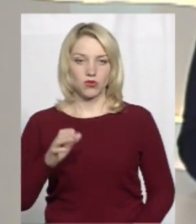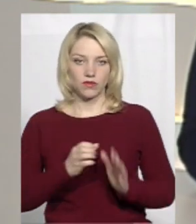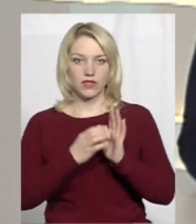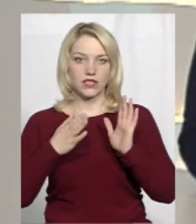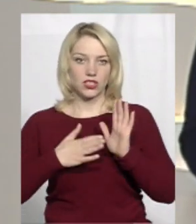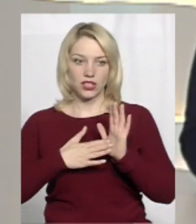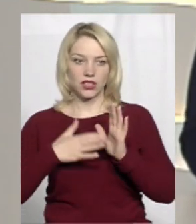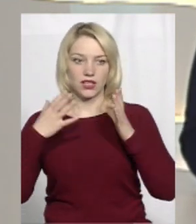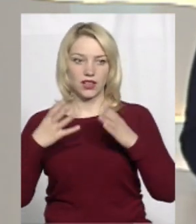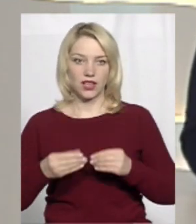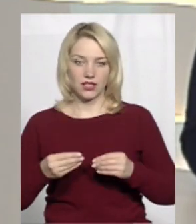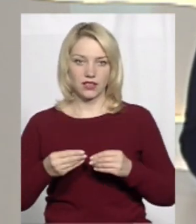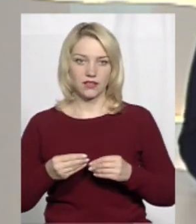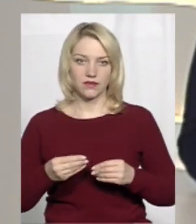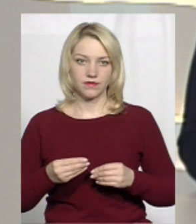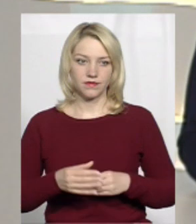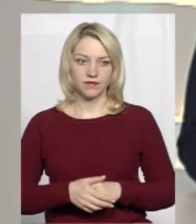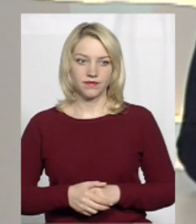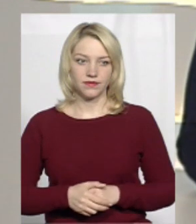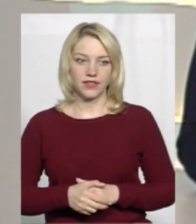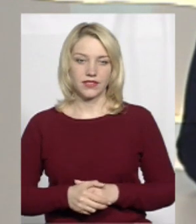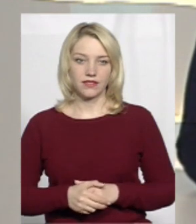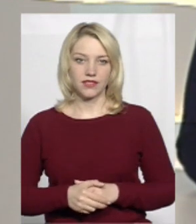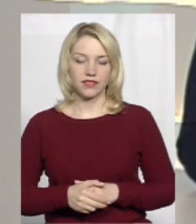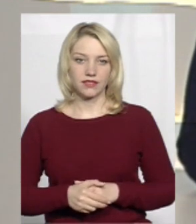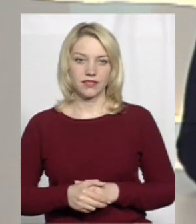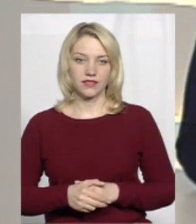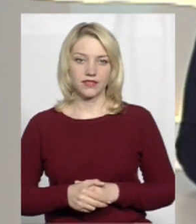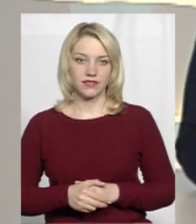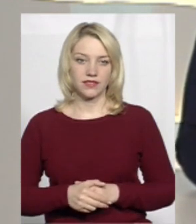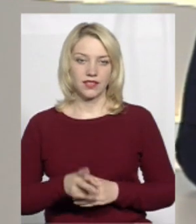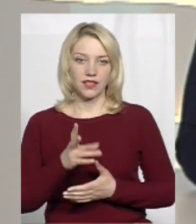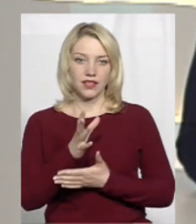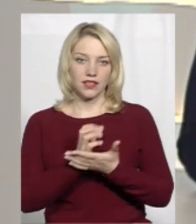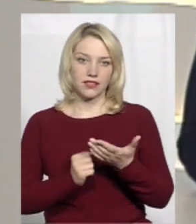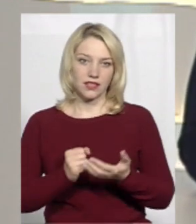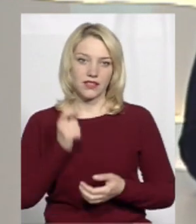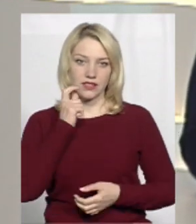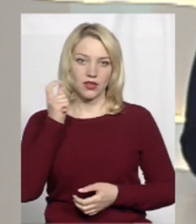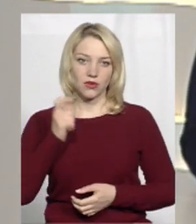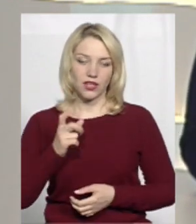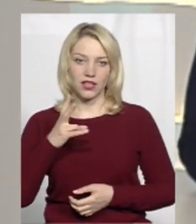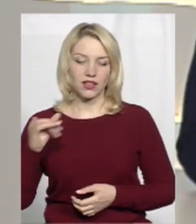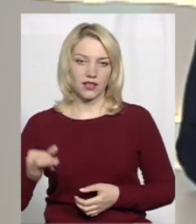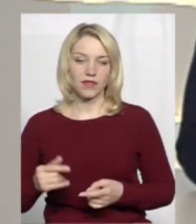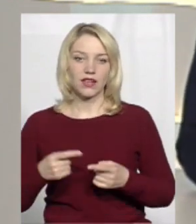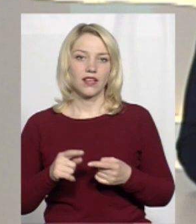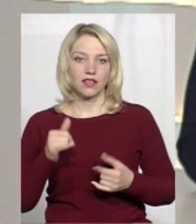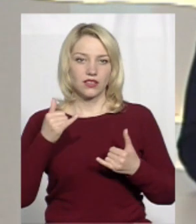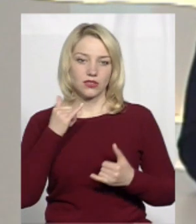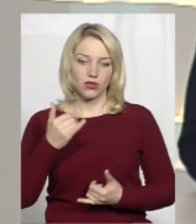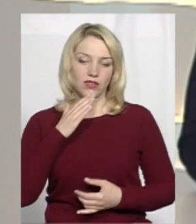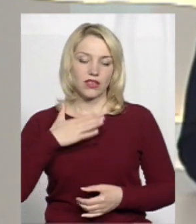відзначати День резервіста України. Сьогодні наша